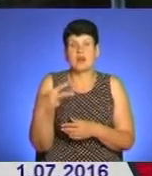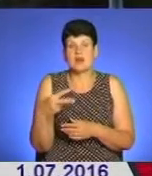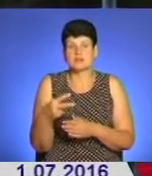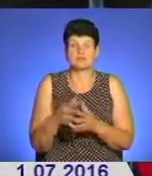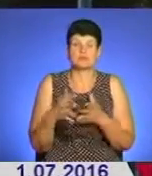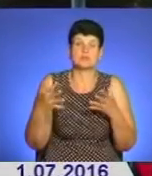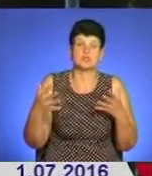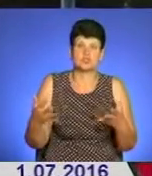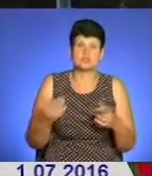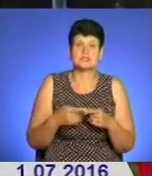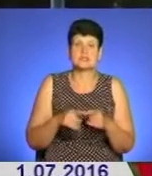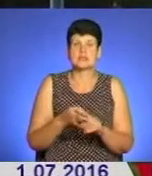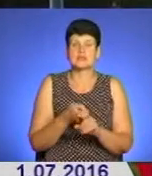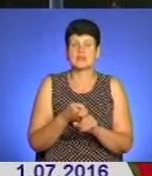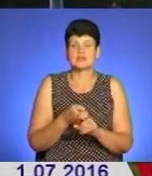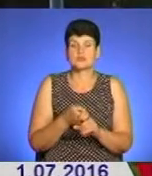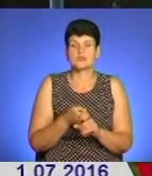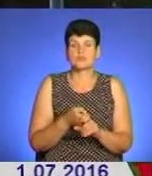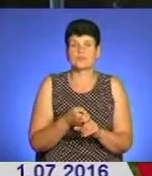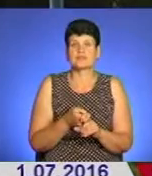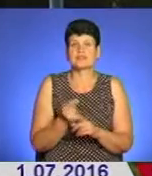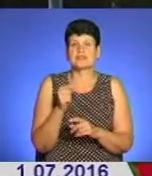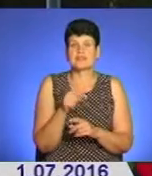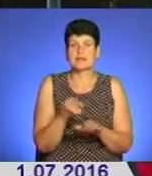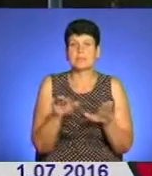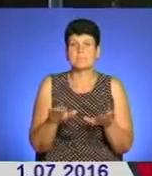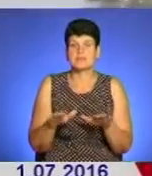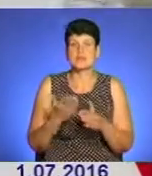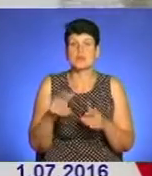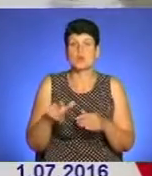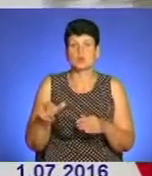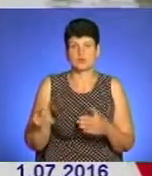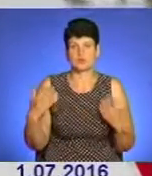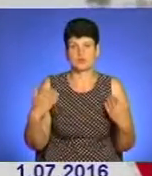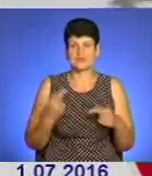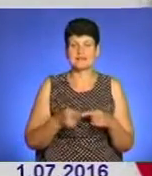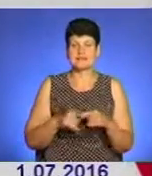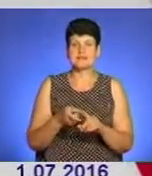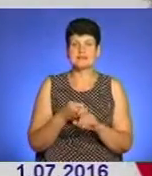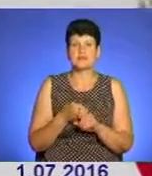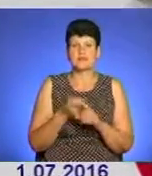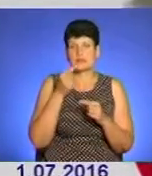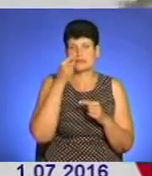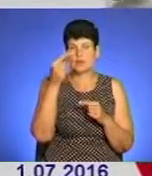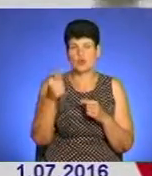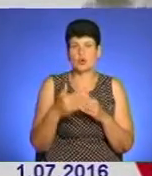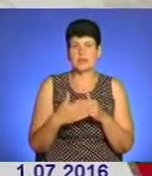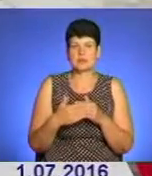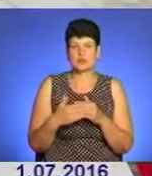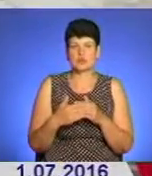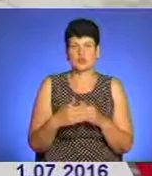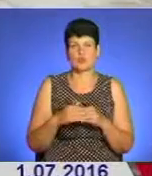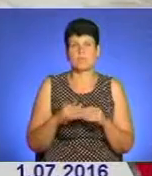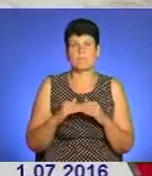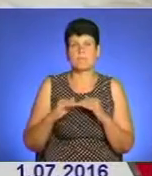20. І це стосується точок, власне, тих місць, де люди відпочивають. Це стосується дальнього та ближнього пляжу. Це Ганки,